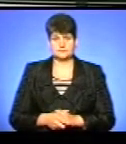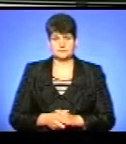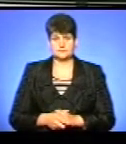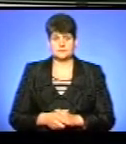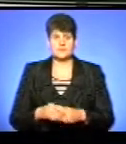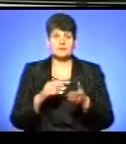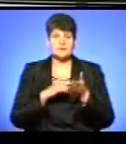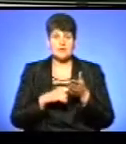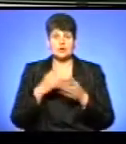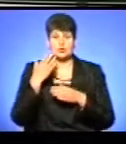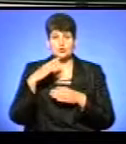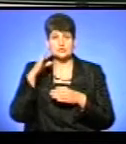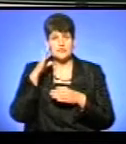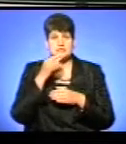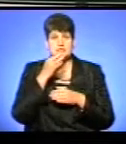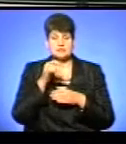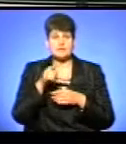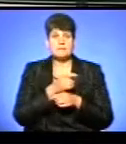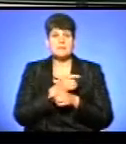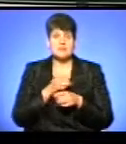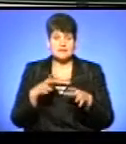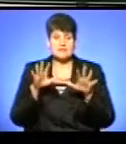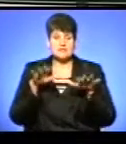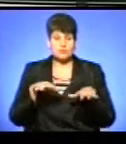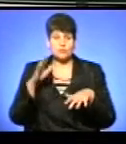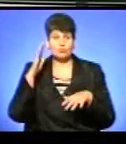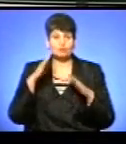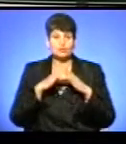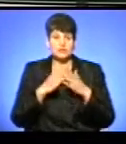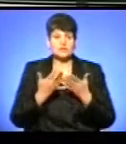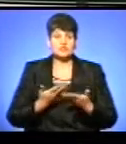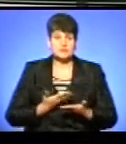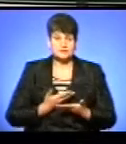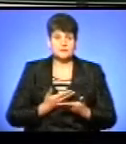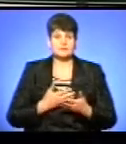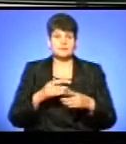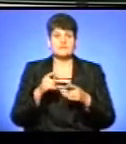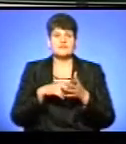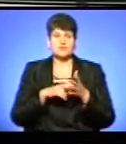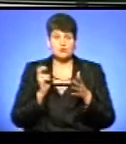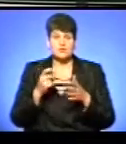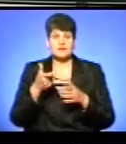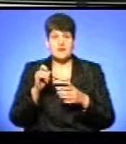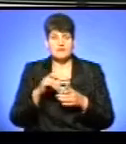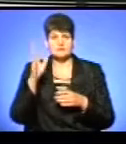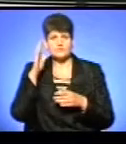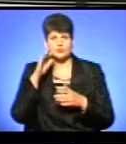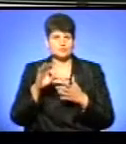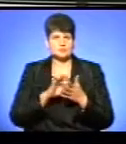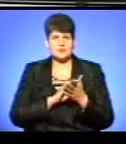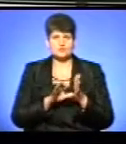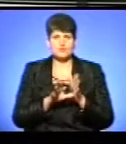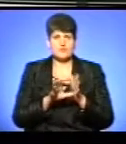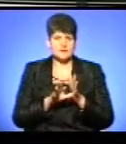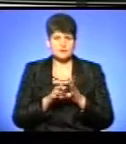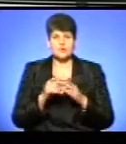Зазначу, коли чоловік повідомив, що він підірве і затопить будинок, у якому мешкає, комунальники відключили газо- і водопостачання та електрику,